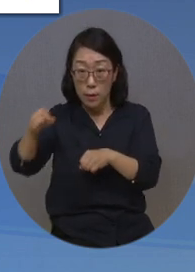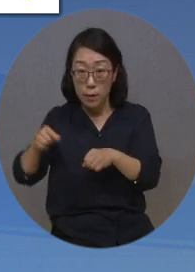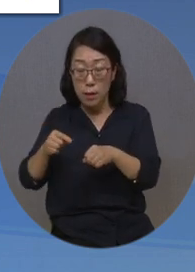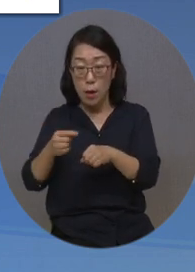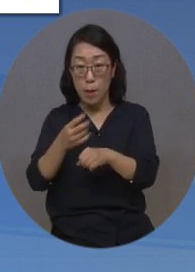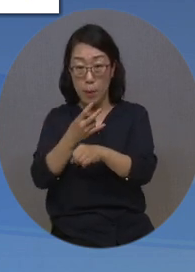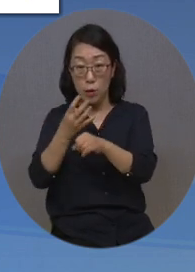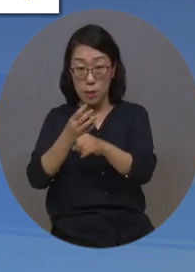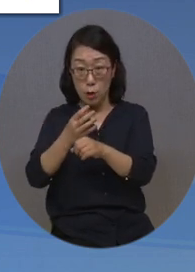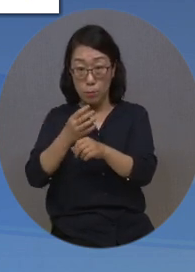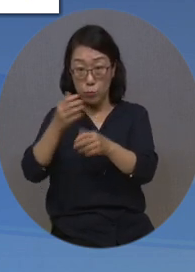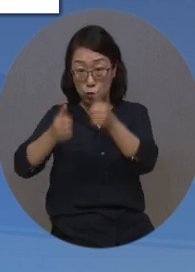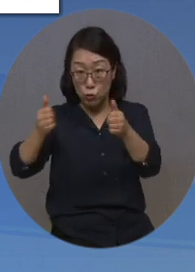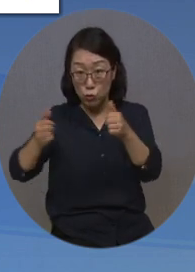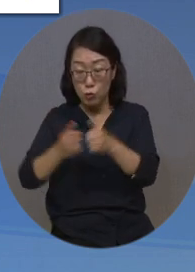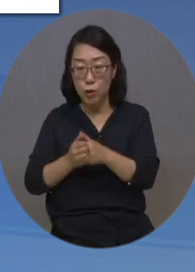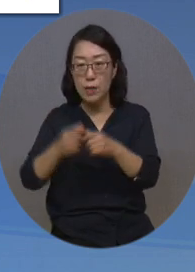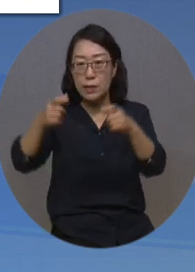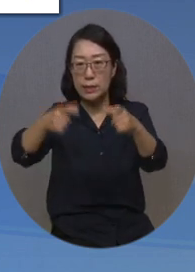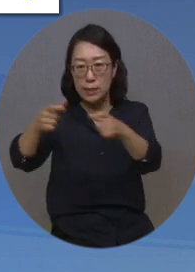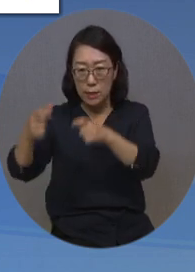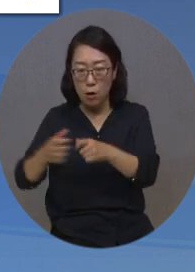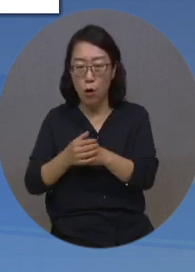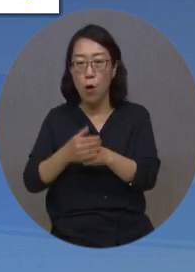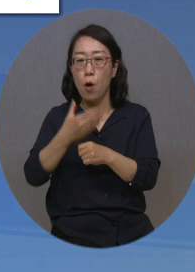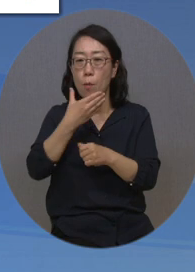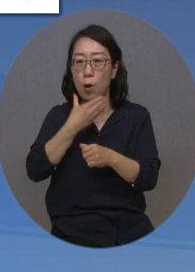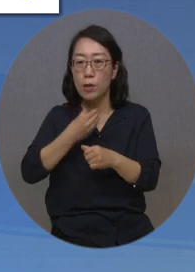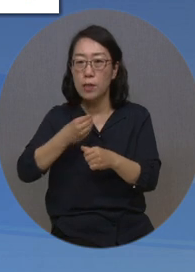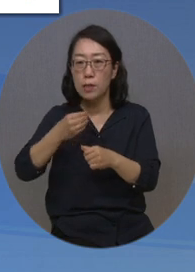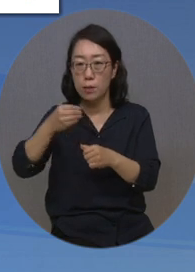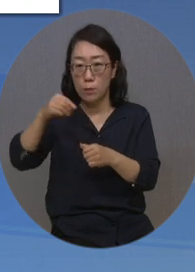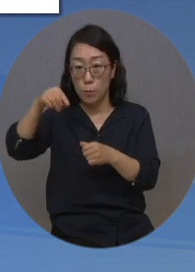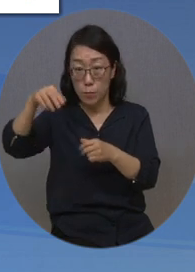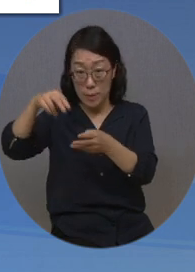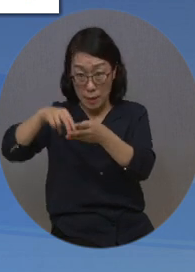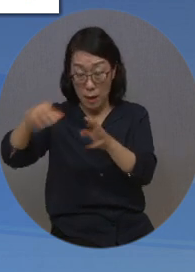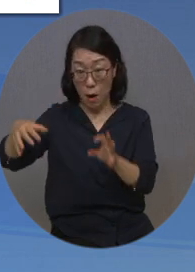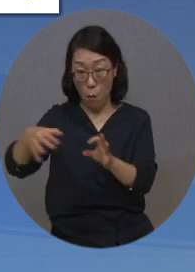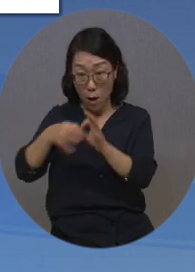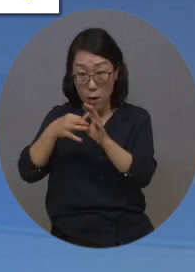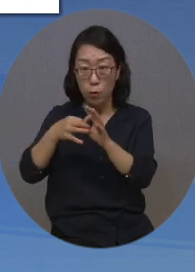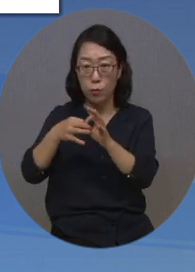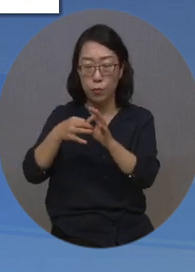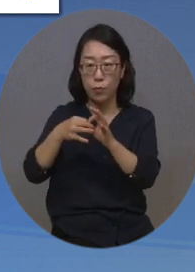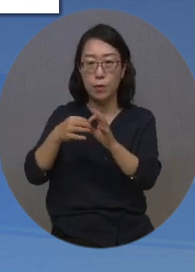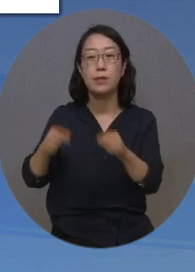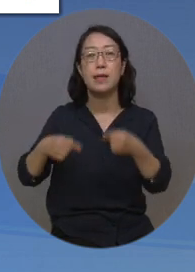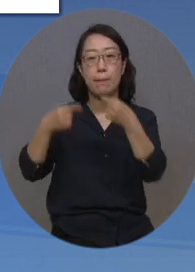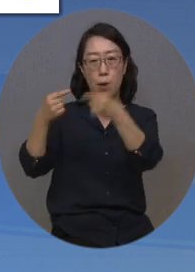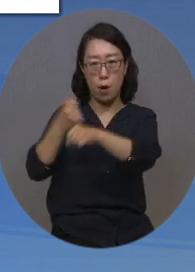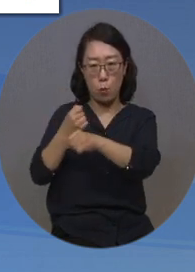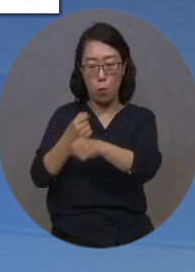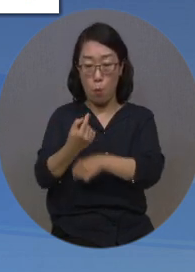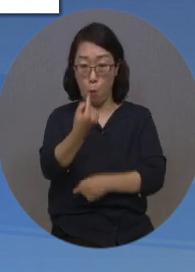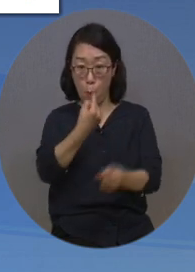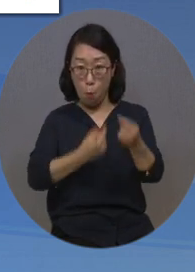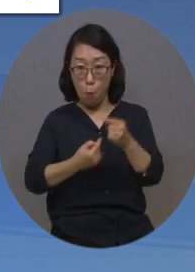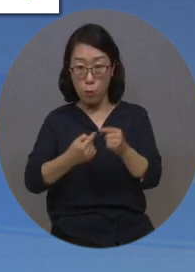지역청소년상담복지센터에 1388청소년지원단에 참여하고 편의점에 방문하는